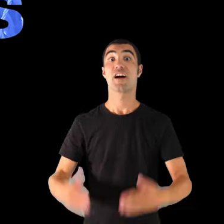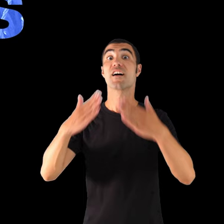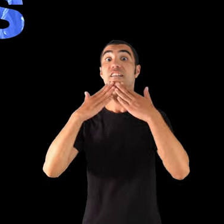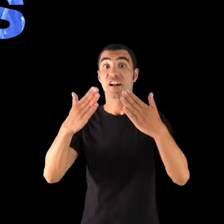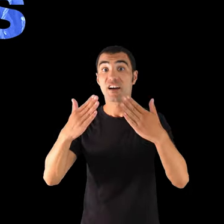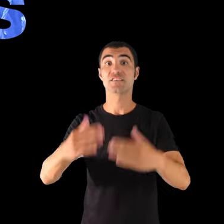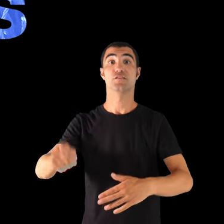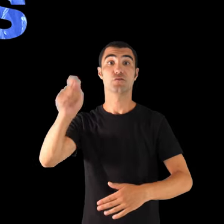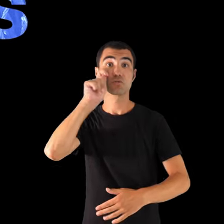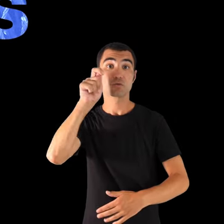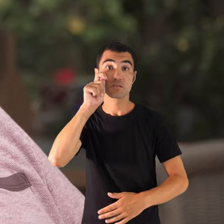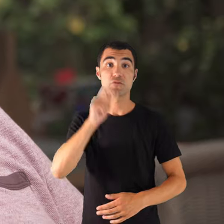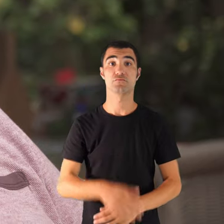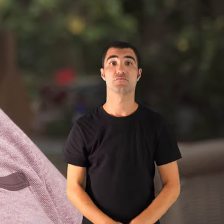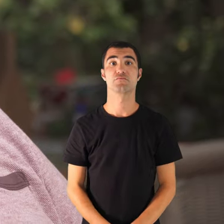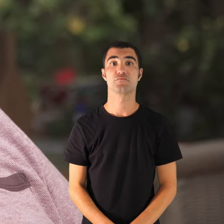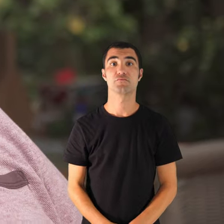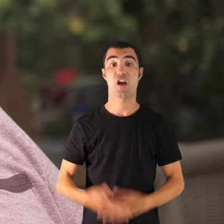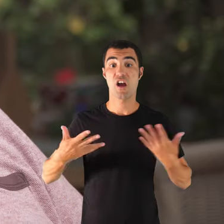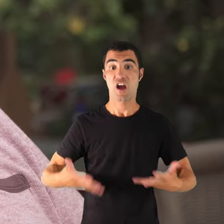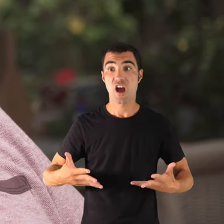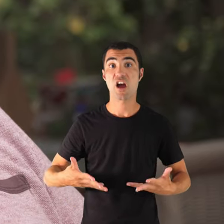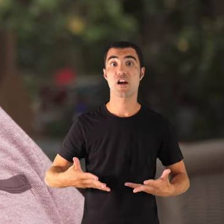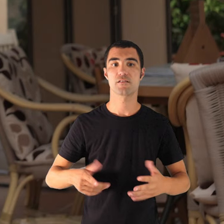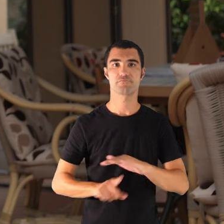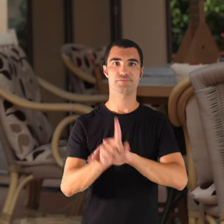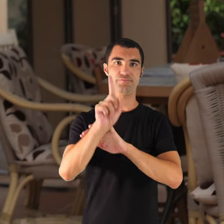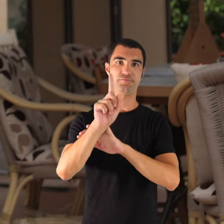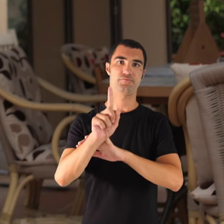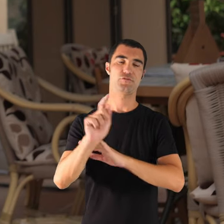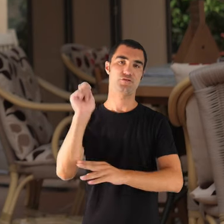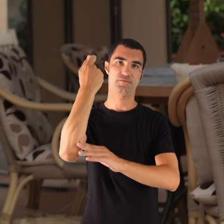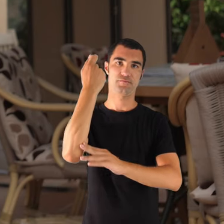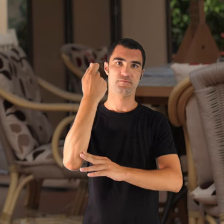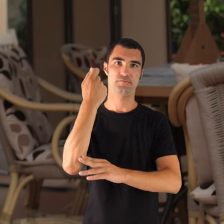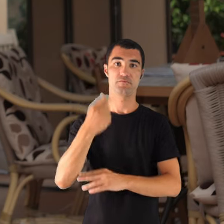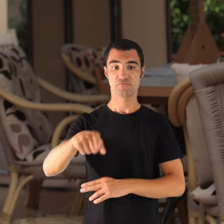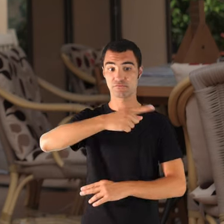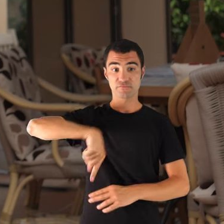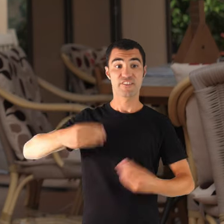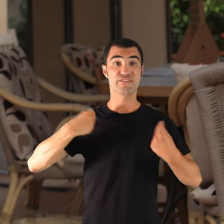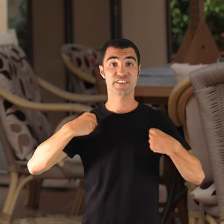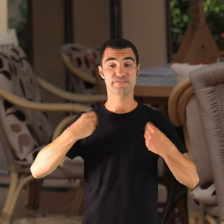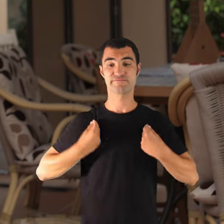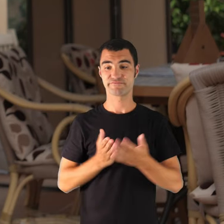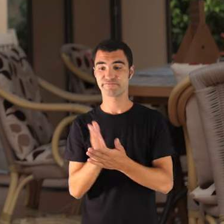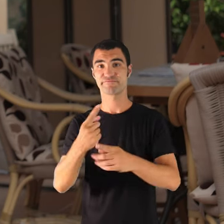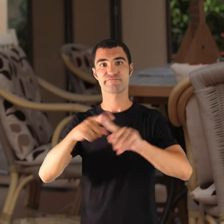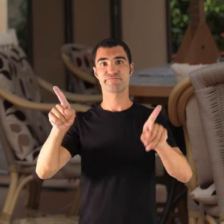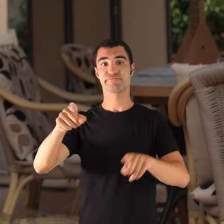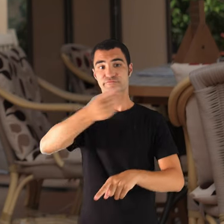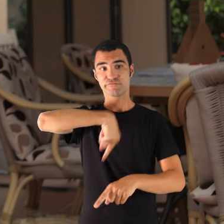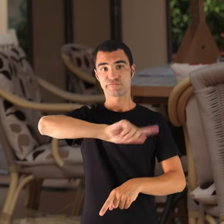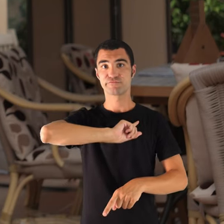Gràcies al turisme, gràcies al turisme, avui en dia saim el que saim. Gent que ve el món d'una altra manera, nosaltres estàvem